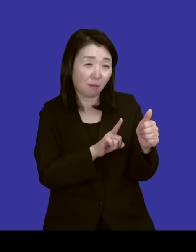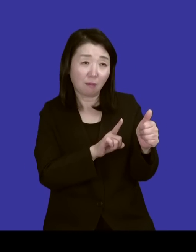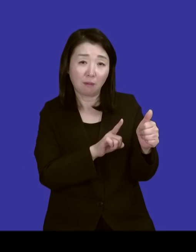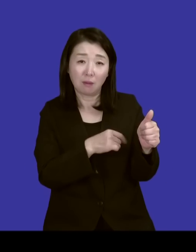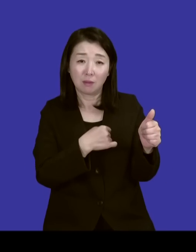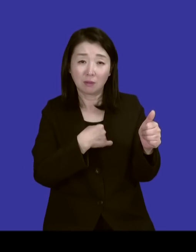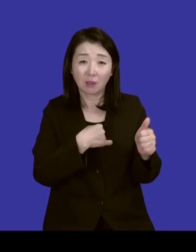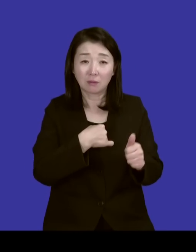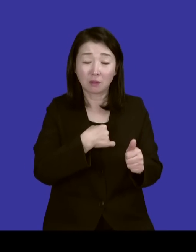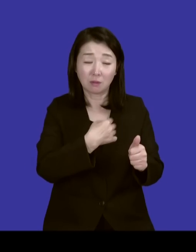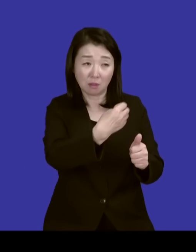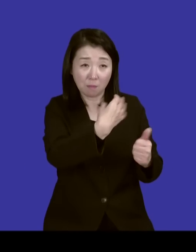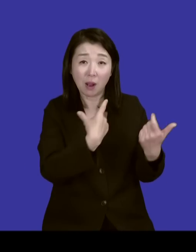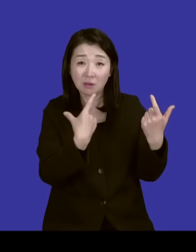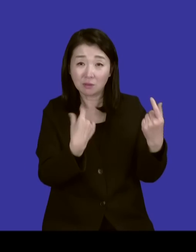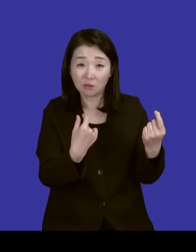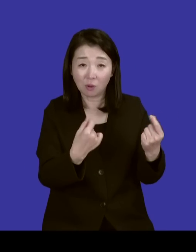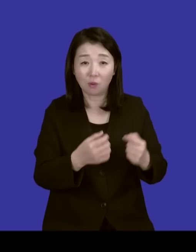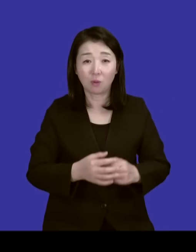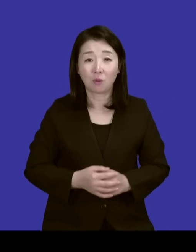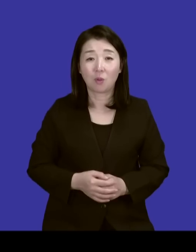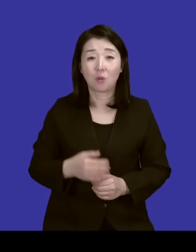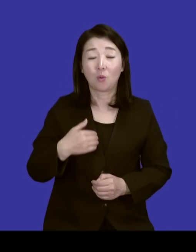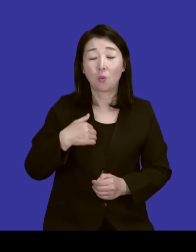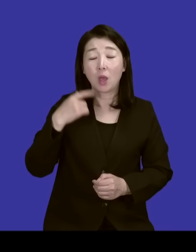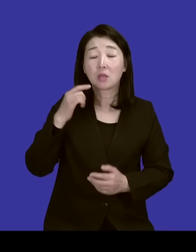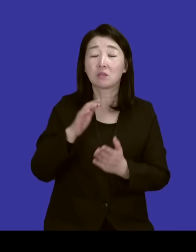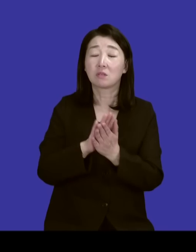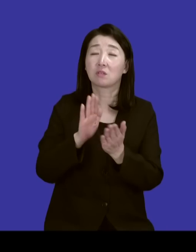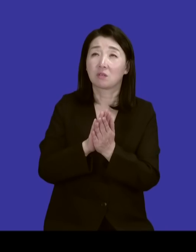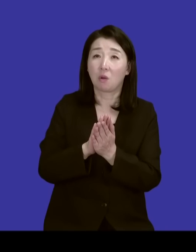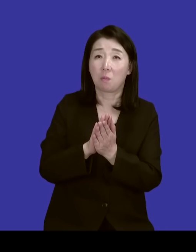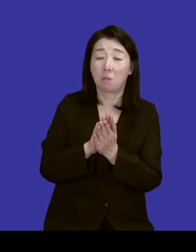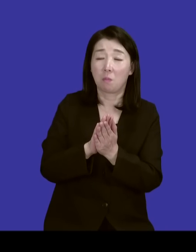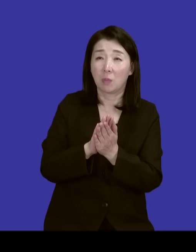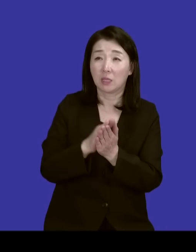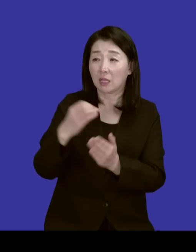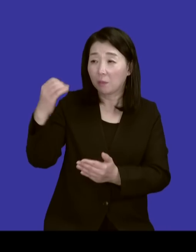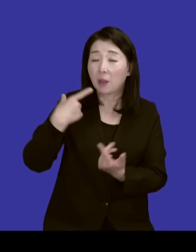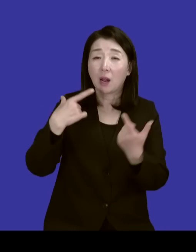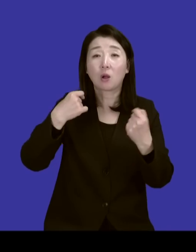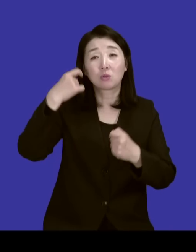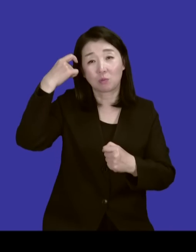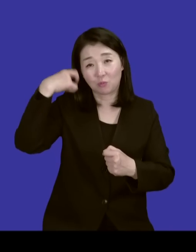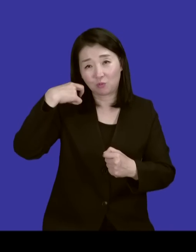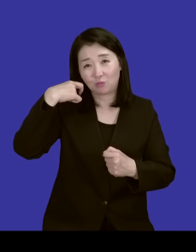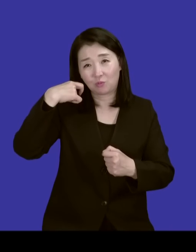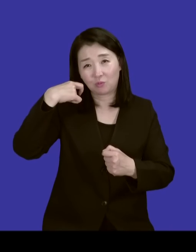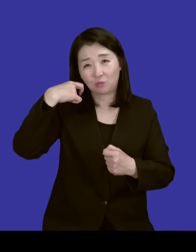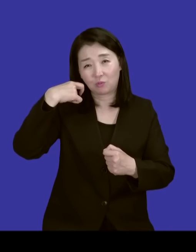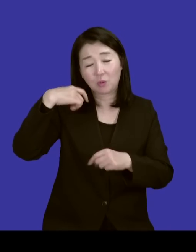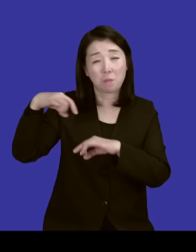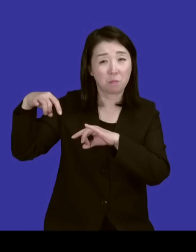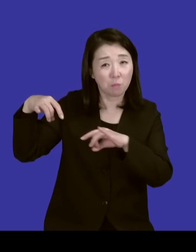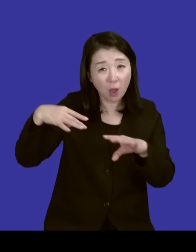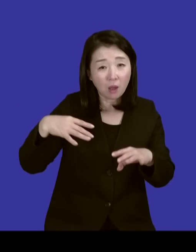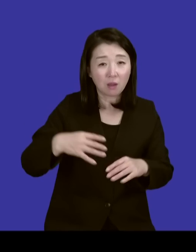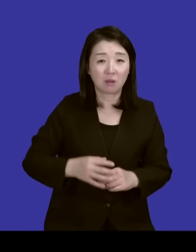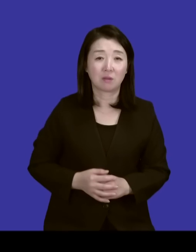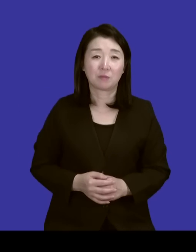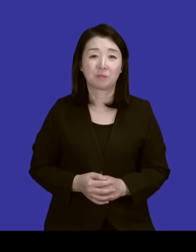저한테 하는 말로 들리고 막 그게 직접 이렇게 직접 화법으로 들리는 거예요. 그렇게 성경을 읽기 시작하고